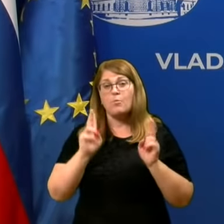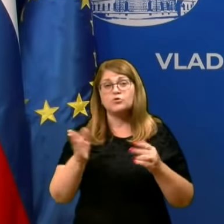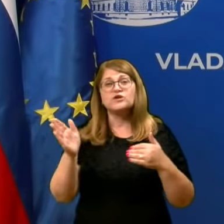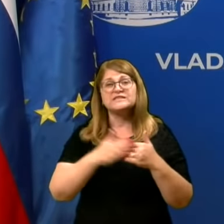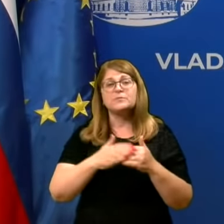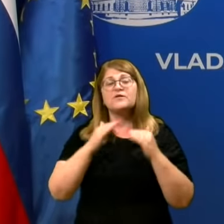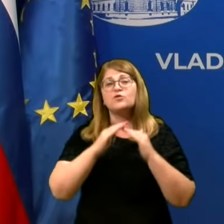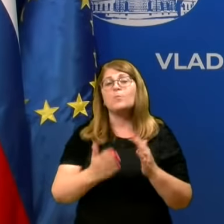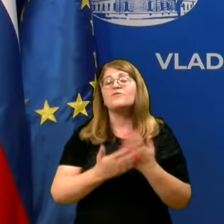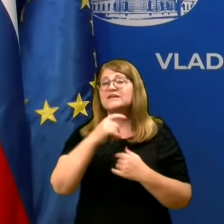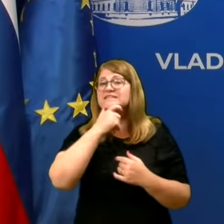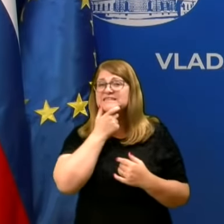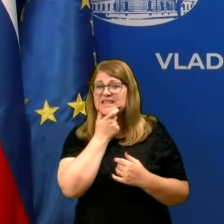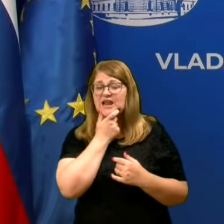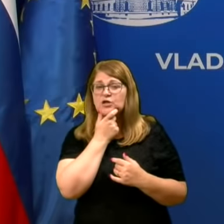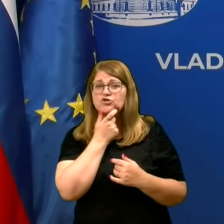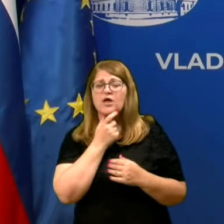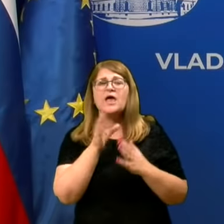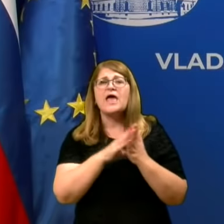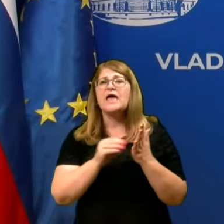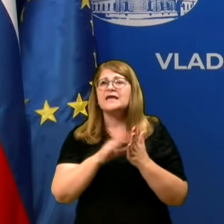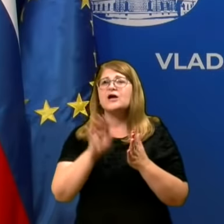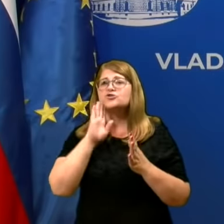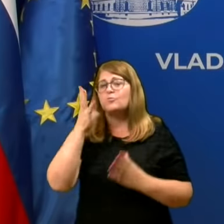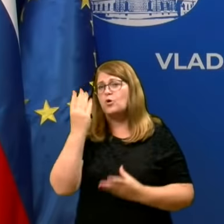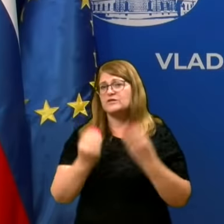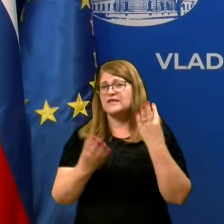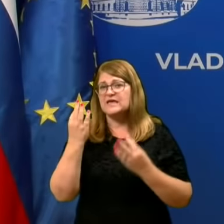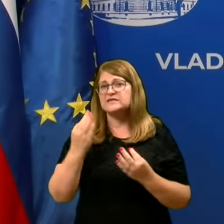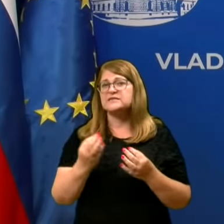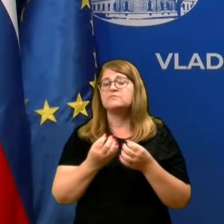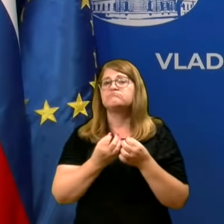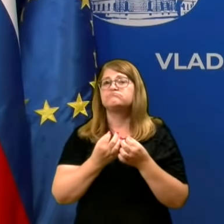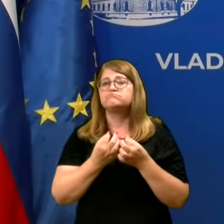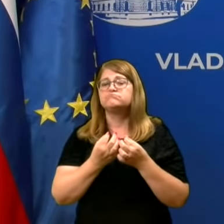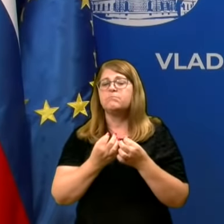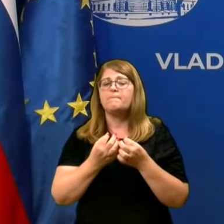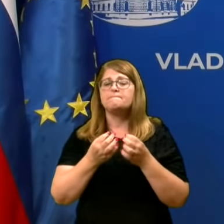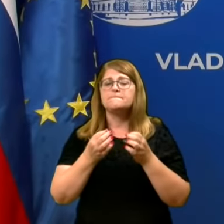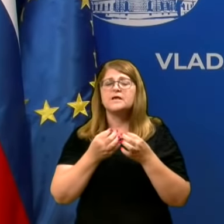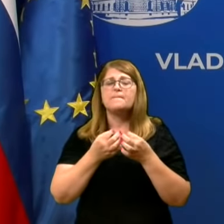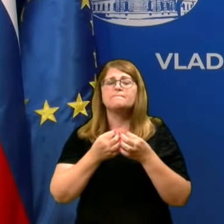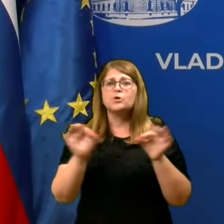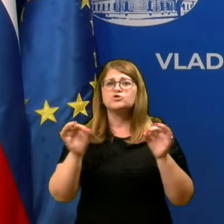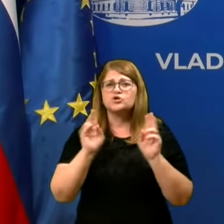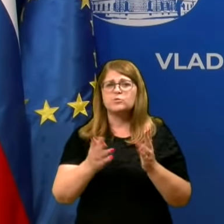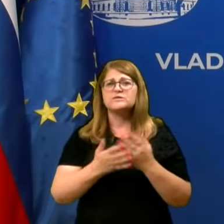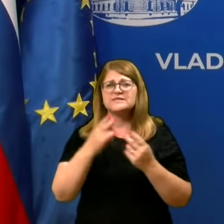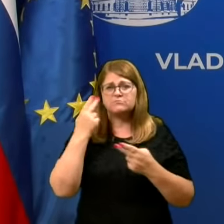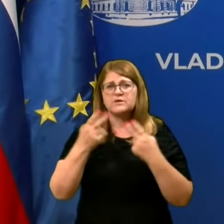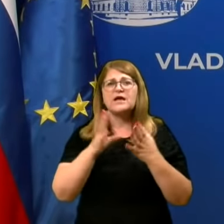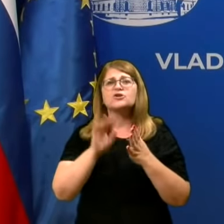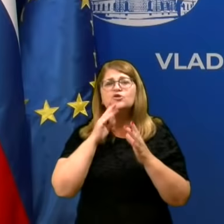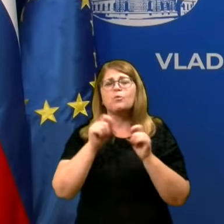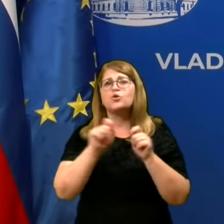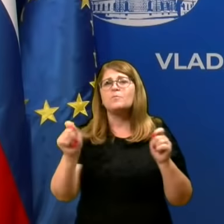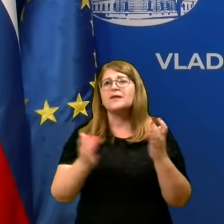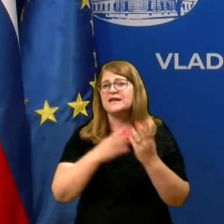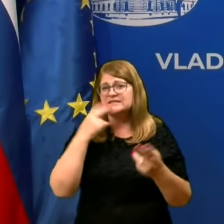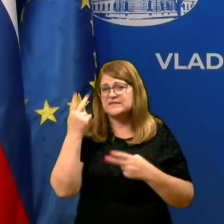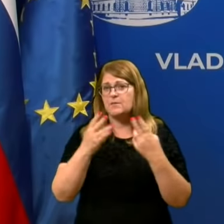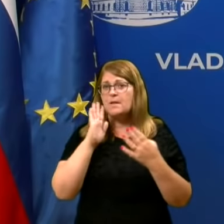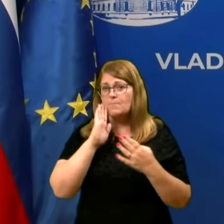domove starejših občanov. Kakšne bodo jeseni kapaciteti, za testiranje in kakšna bodo merila za testiranje?